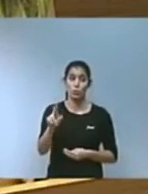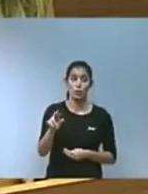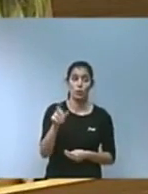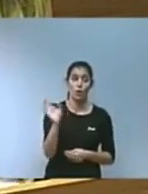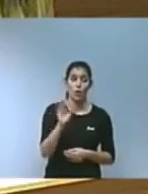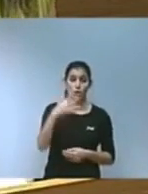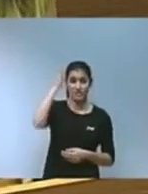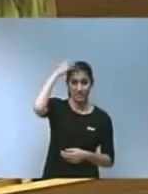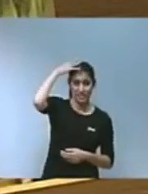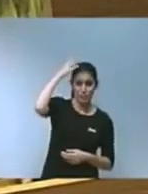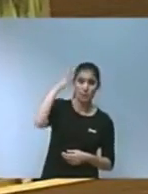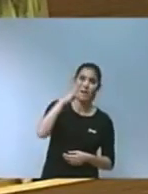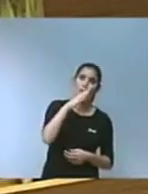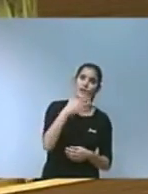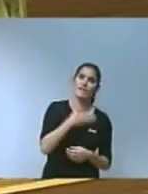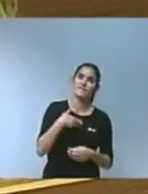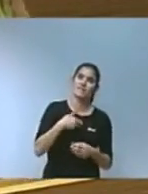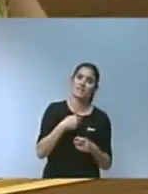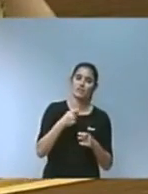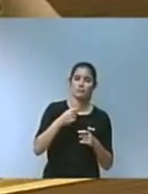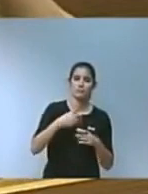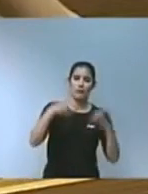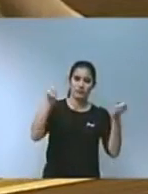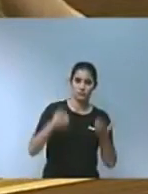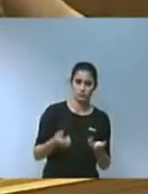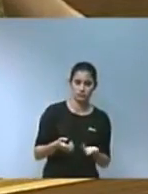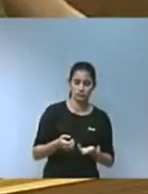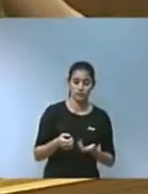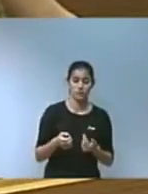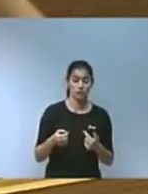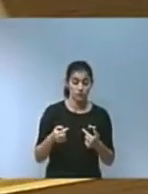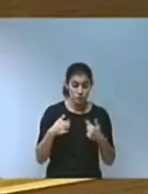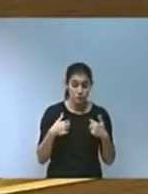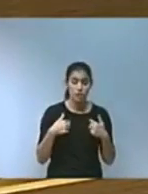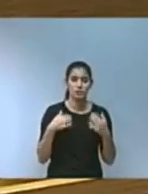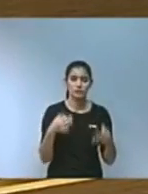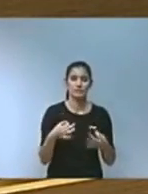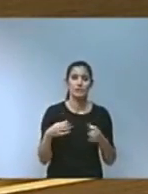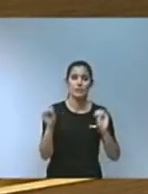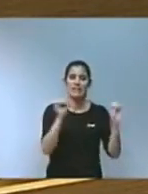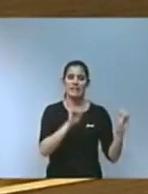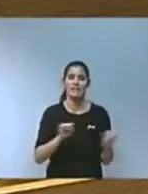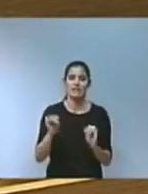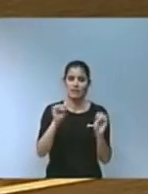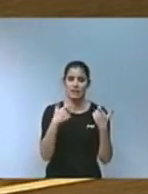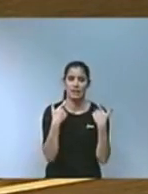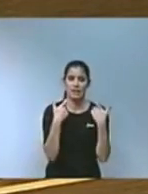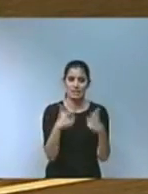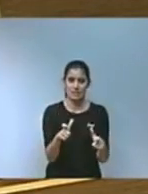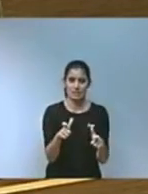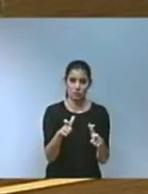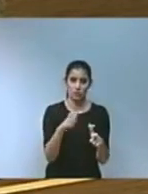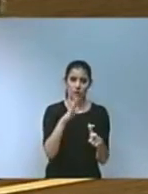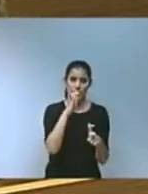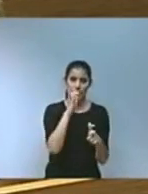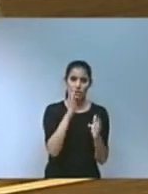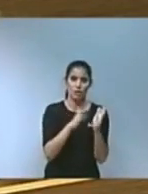tracta d'augmentar els arancels seré una aliada en la defensa del sector cítricola valencià